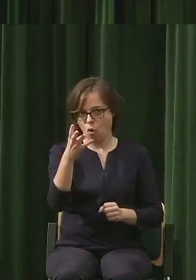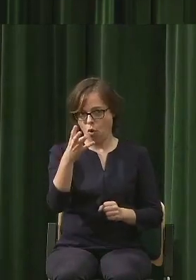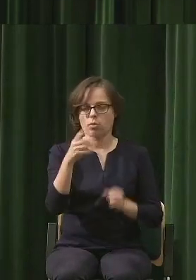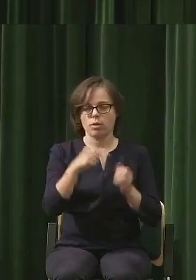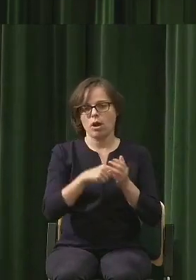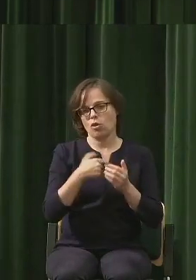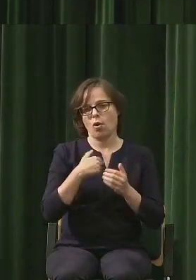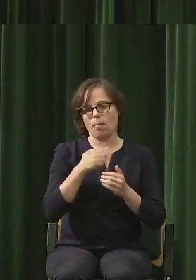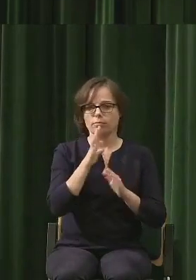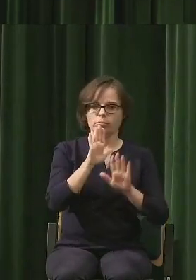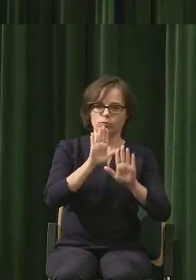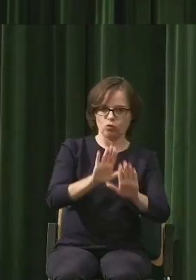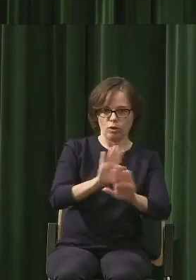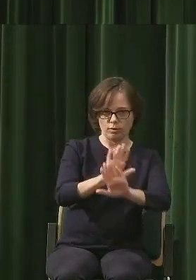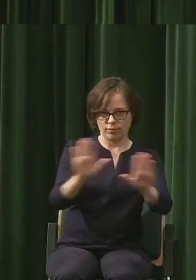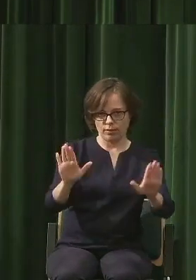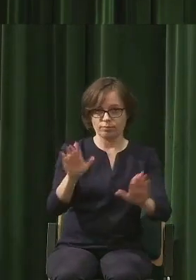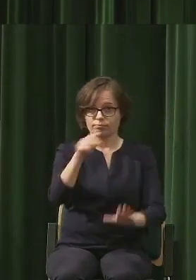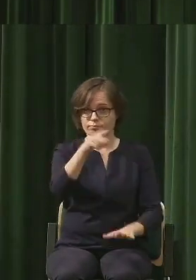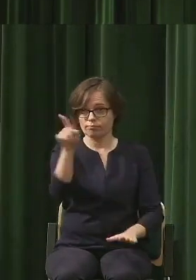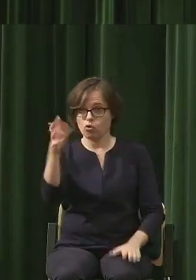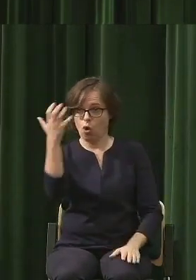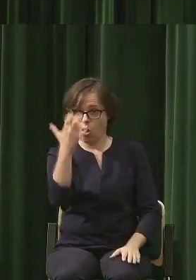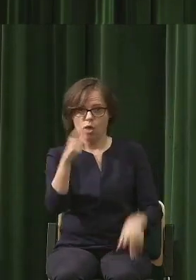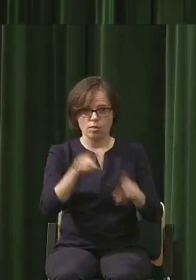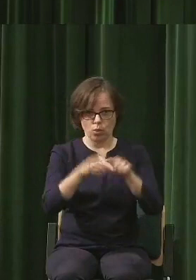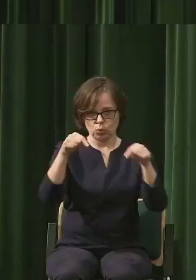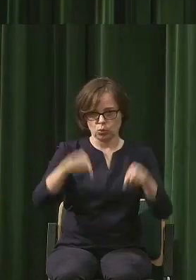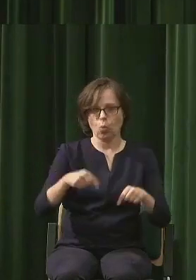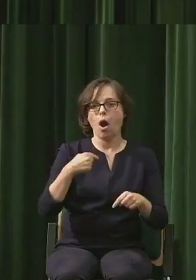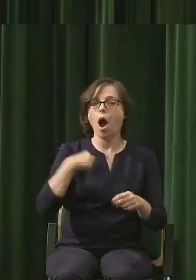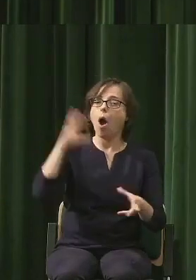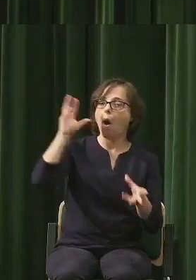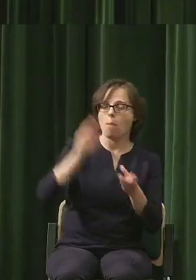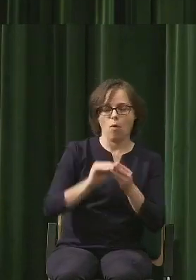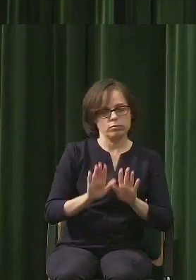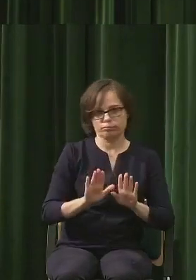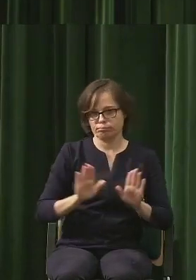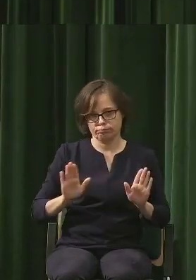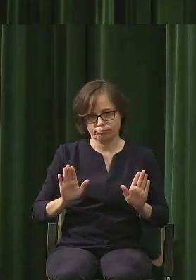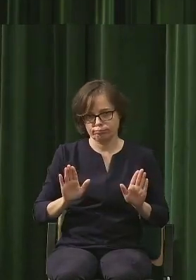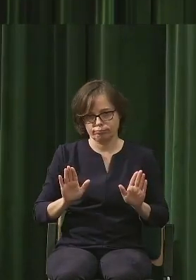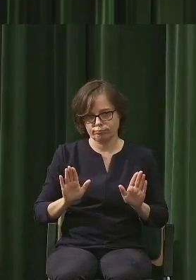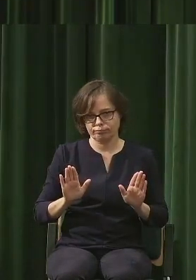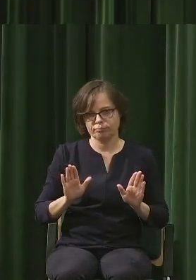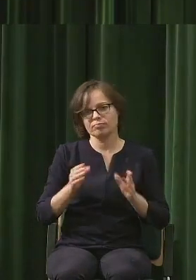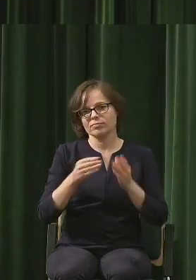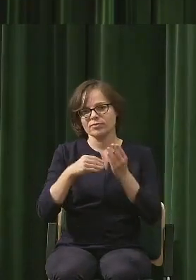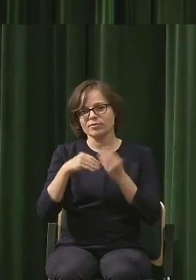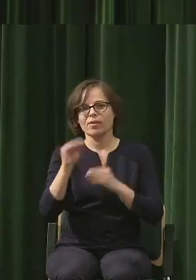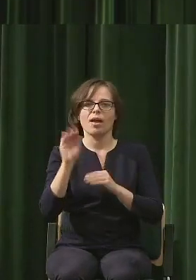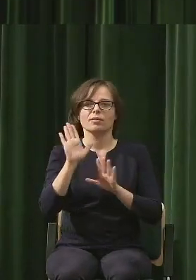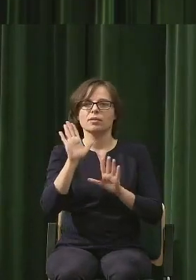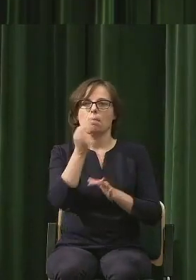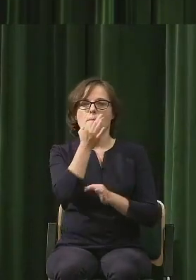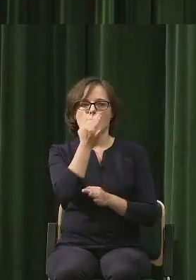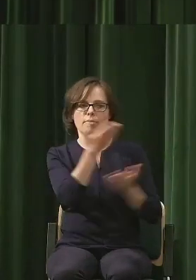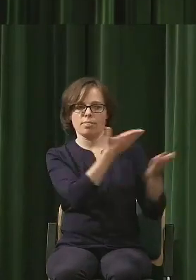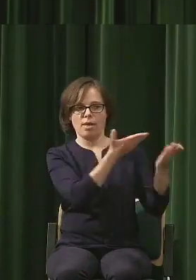zostawiamy Państwa, przed komputerem Państwa tutaj. Nie będę podsumowywał. Raczej właśnie pytaniem wyjdźmy.